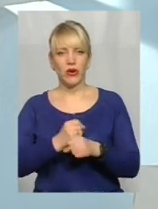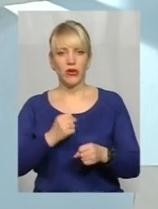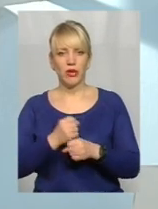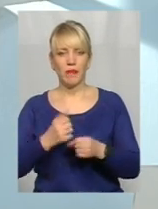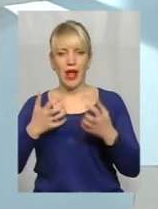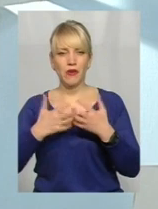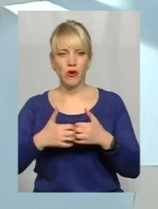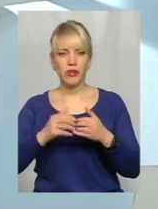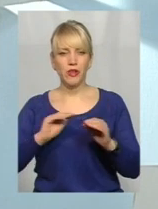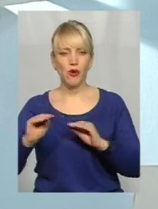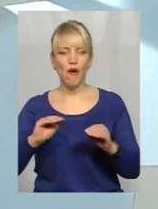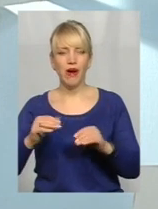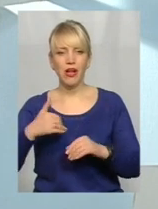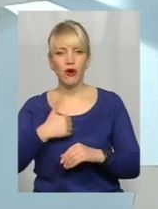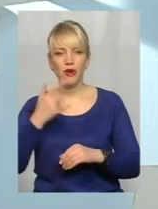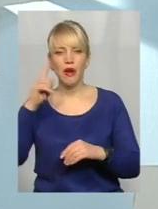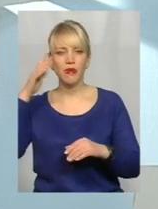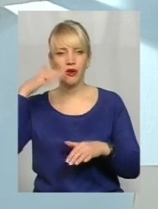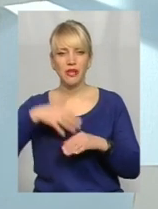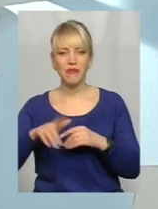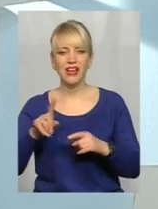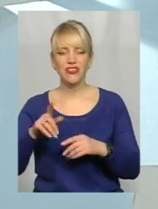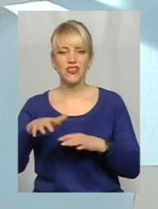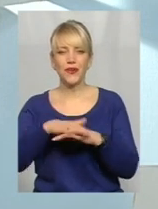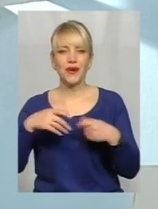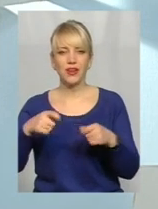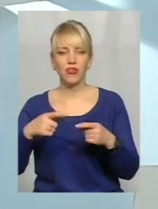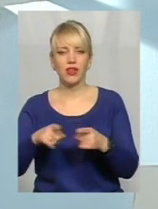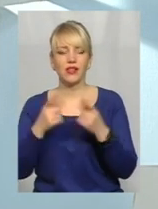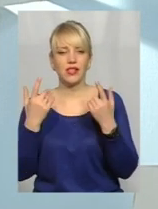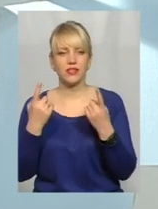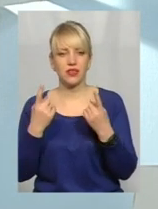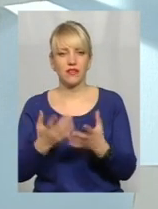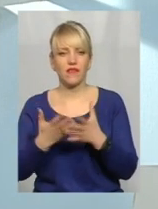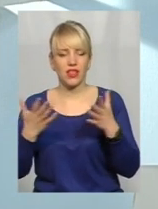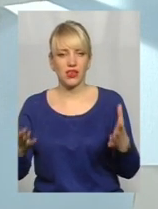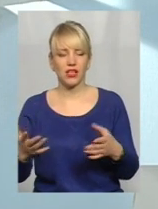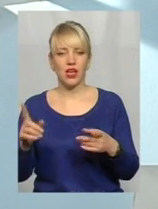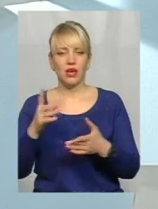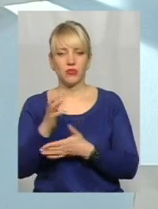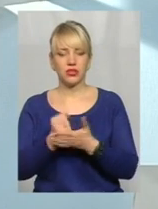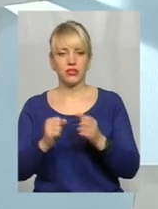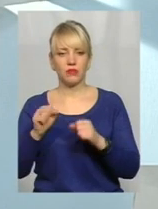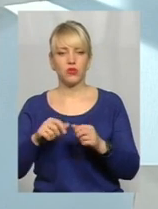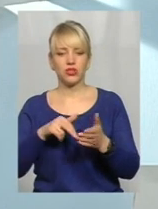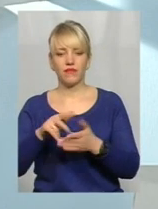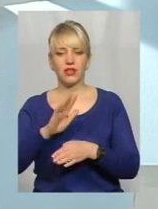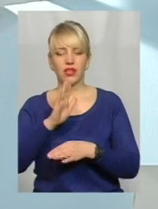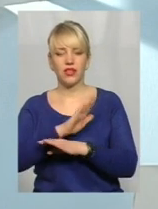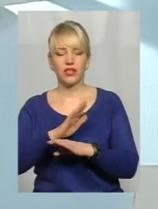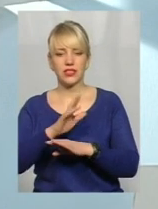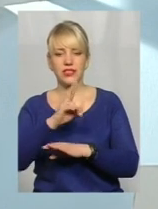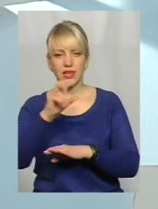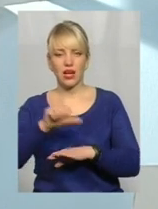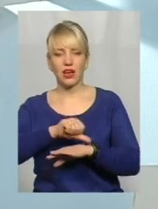І хочеться, щоб вони зрозуміли, що ринок настільки великий, і їх потенціал може вийти за рамки не тільки України, але за